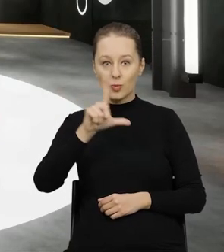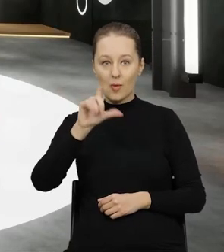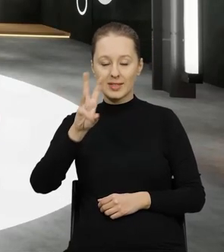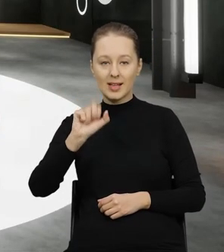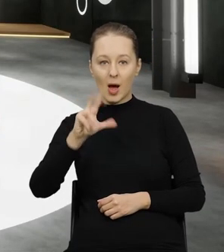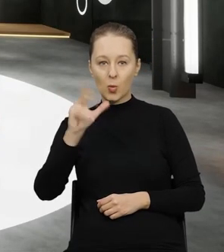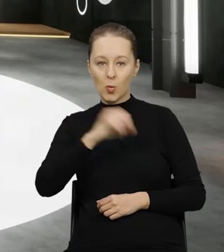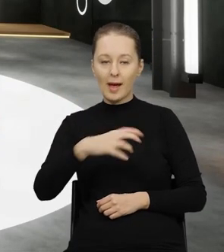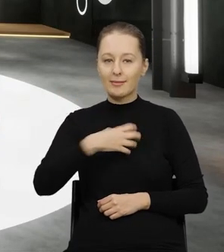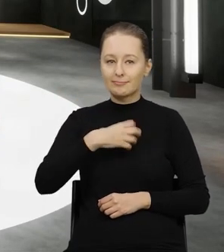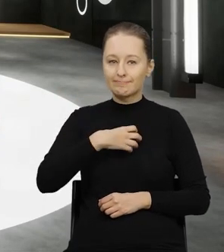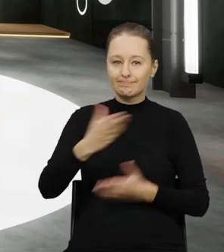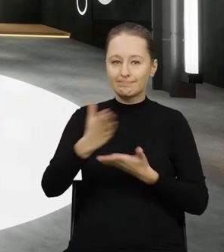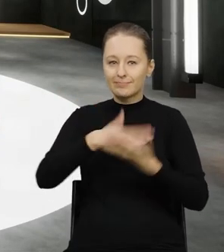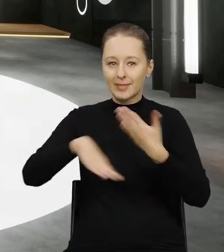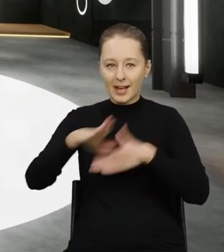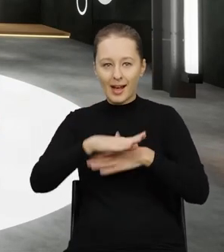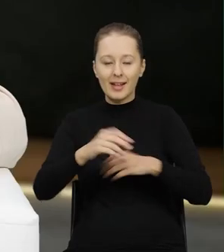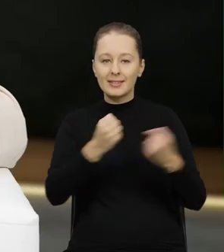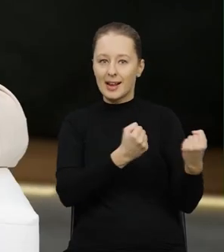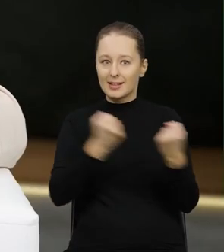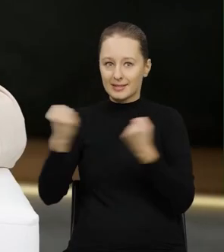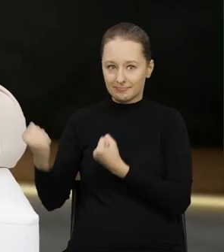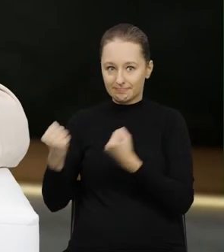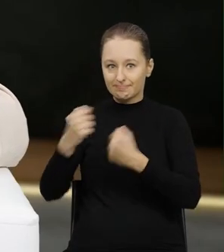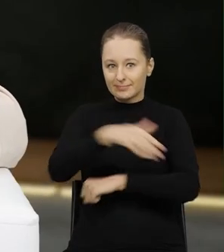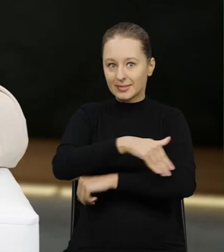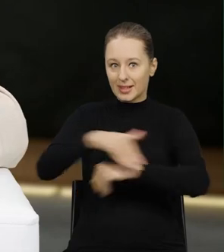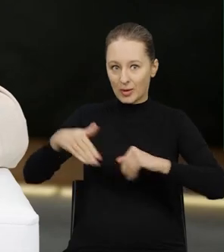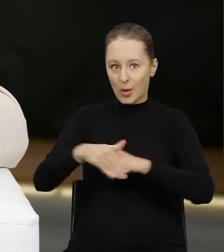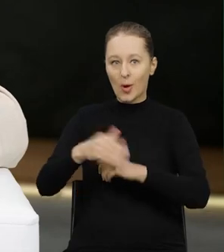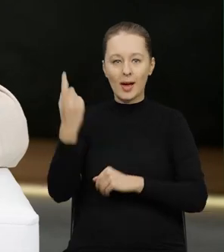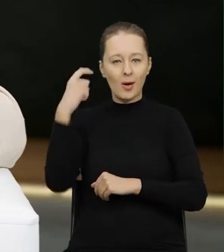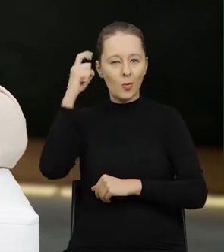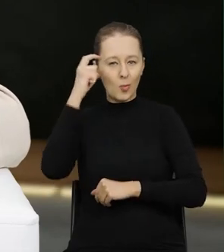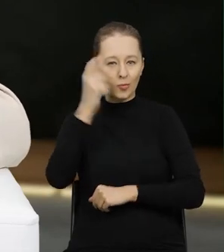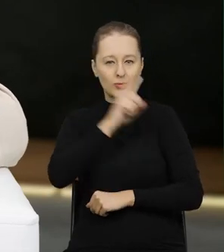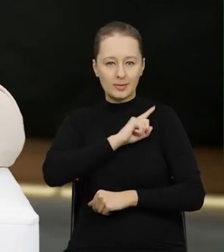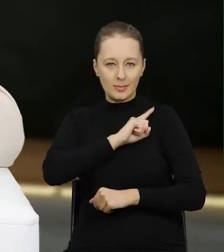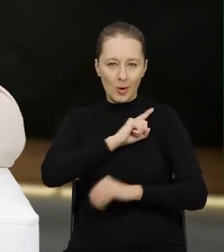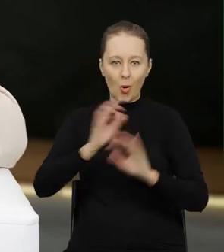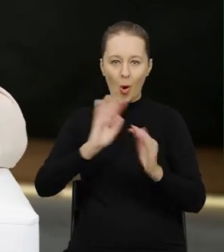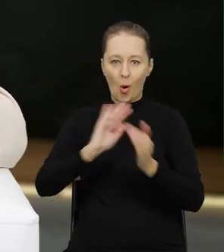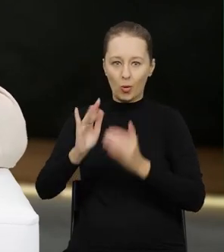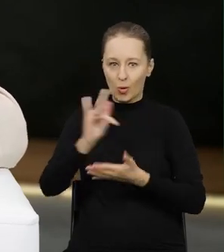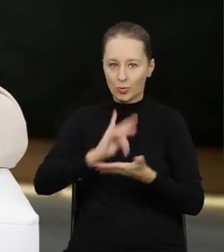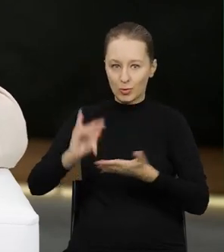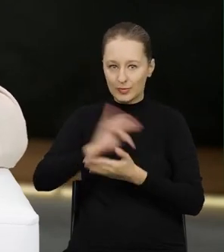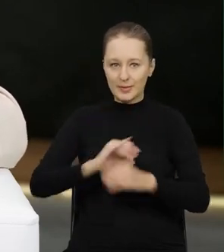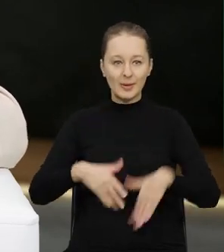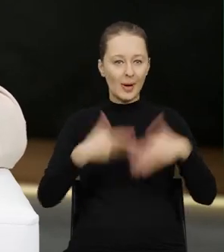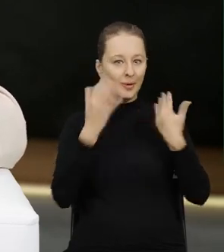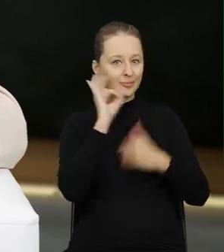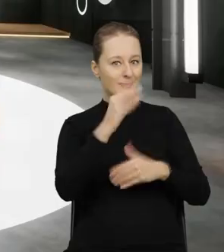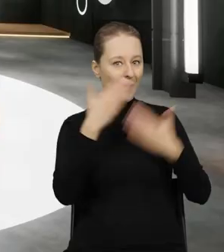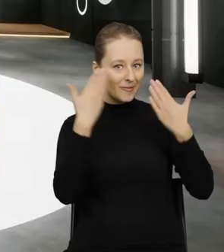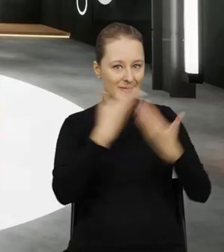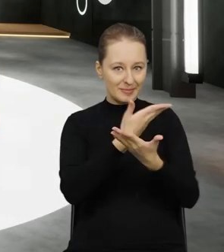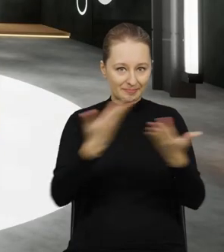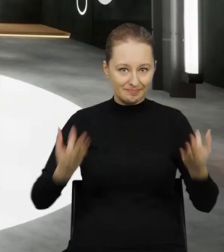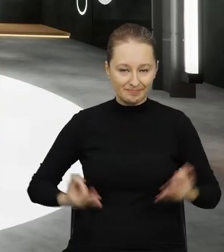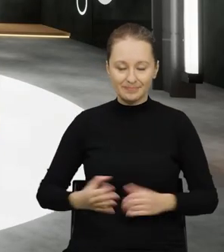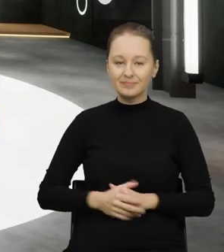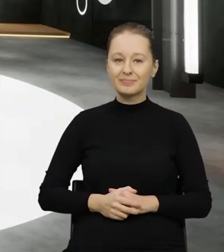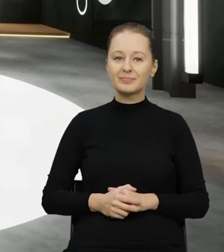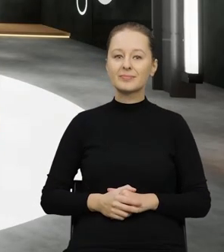-Kurek, dyrektor Departamentu Transgranicznego Przemieszczania Odpadów Głównej Inspekcji Ochrony Środowiska. Dzień dobry, witam Państwa bardzo serdecznie. Pani